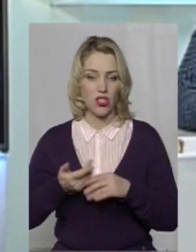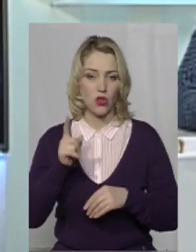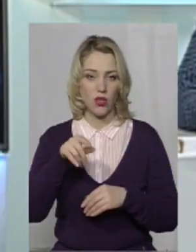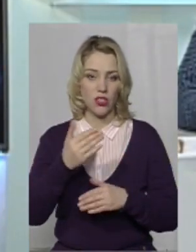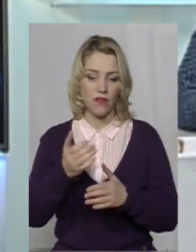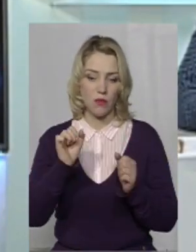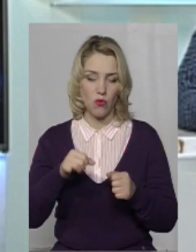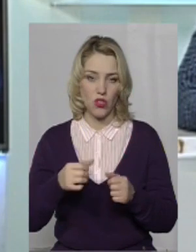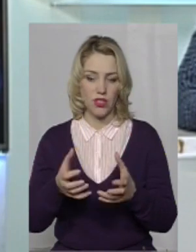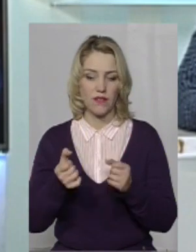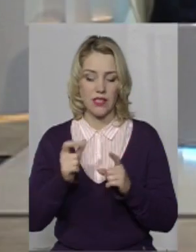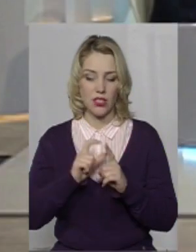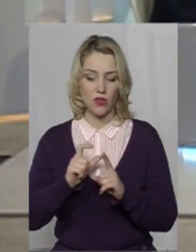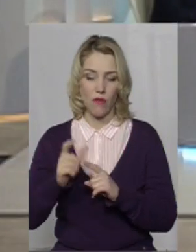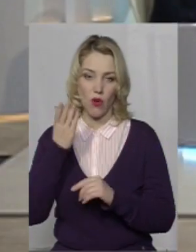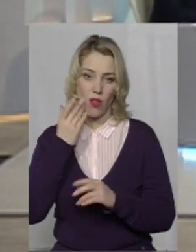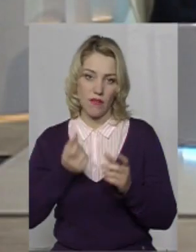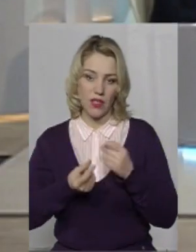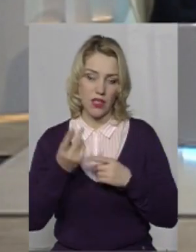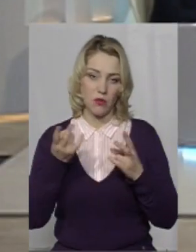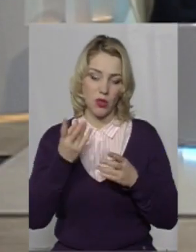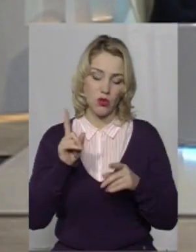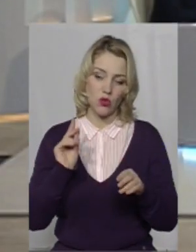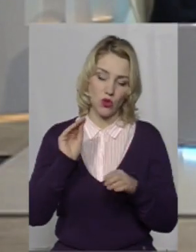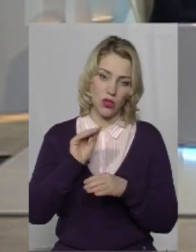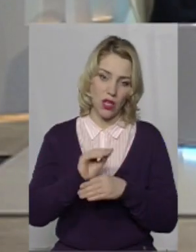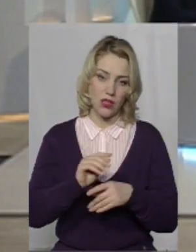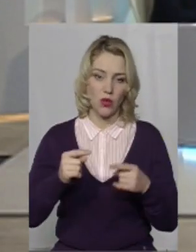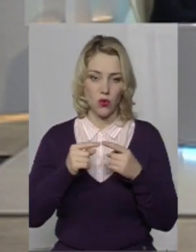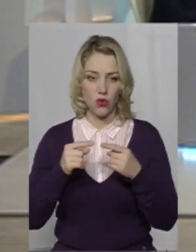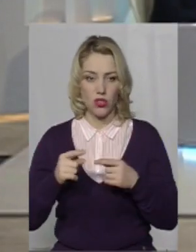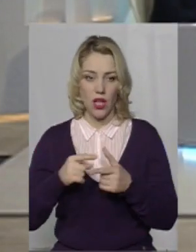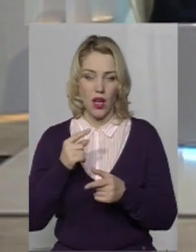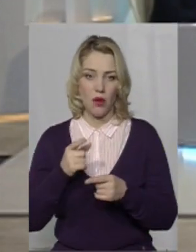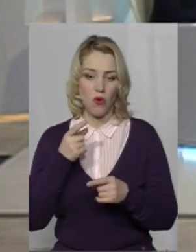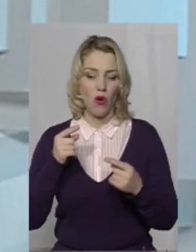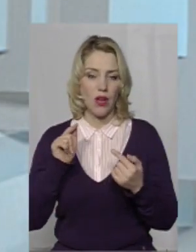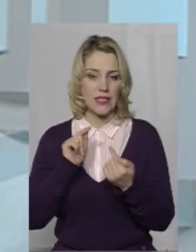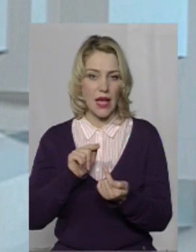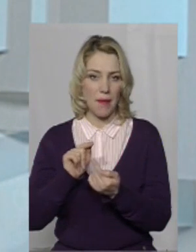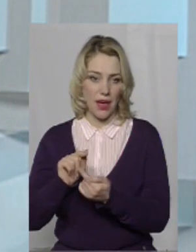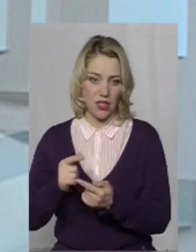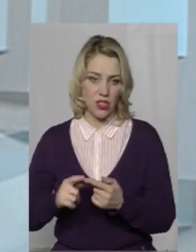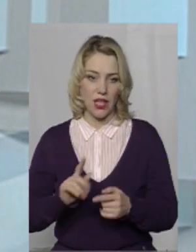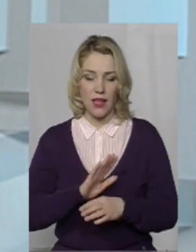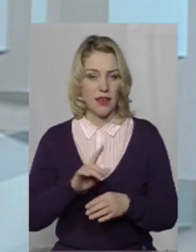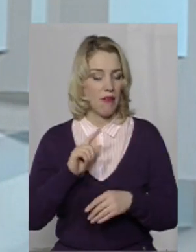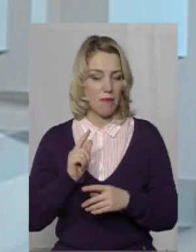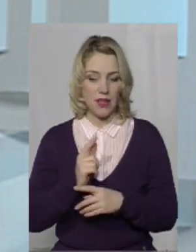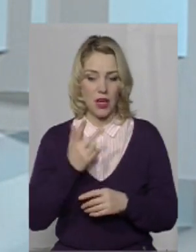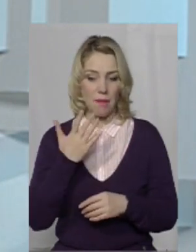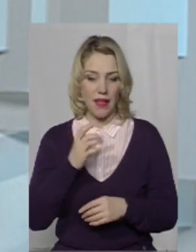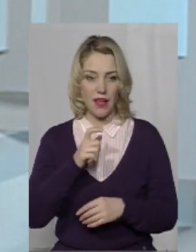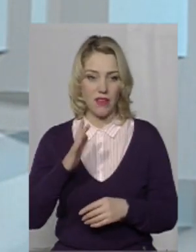можете брати слово і тоді, коли виникне потреба щось додати, уточнити або заперечити. Але не в перші 5 хвилин,